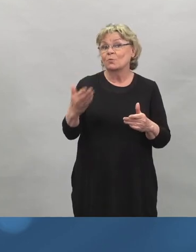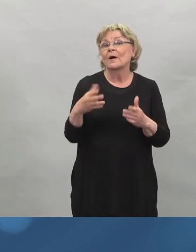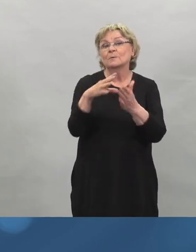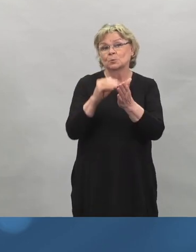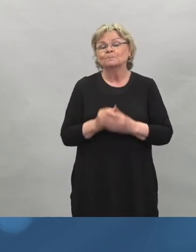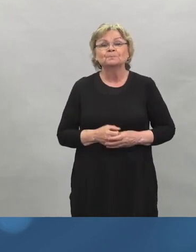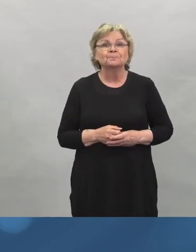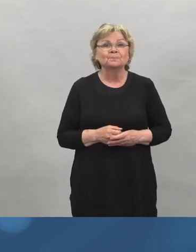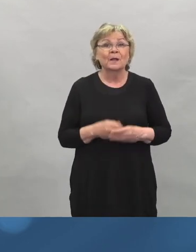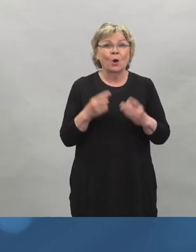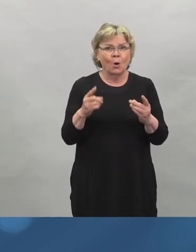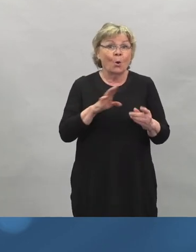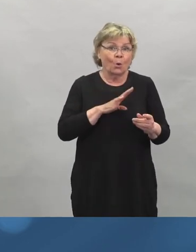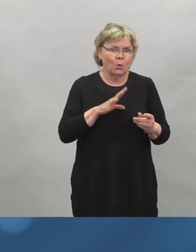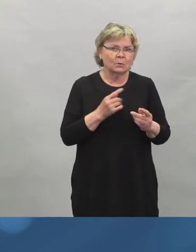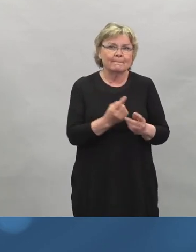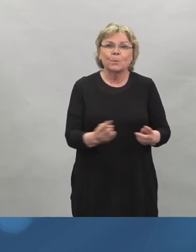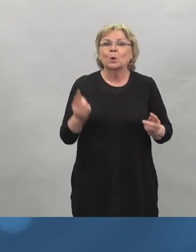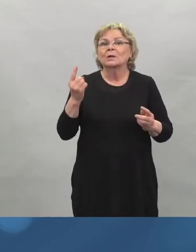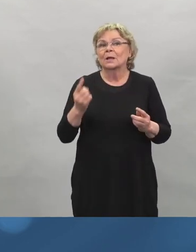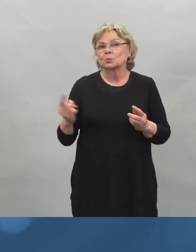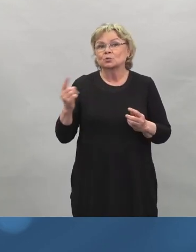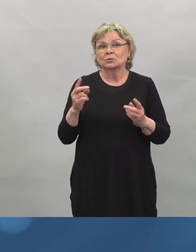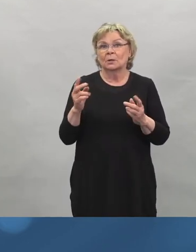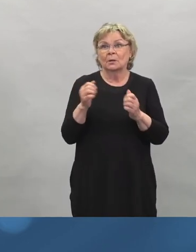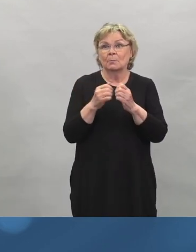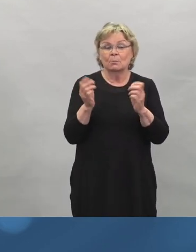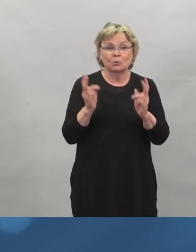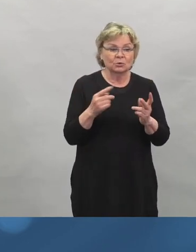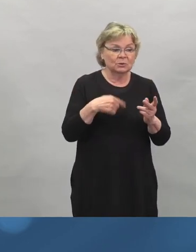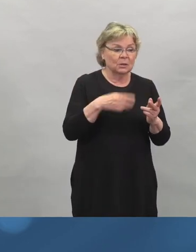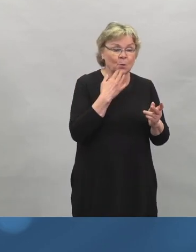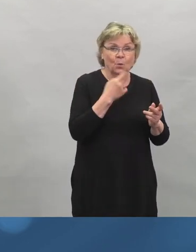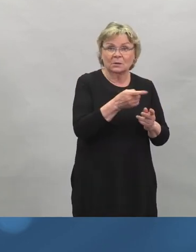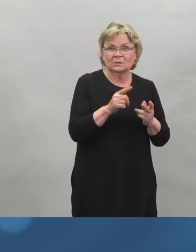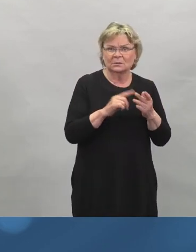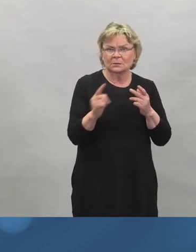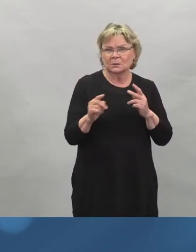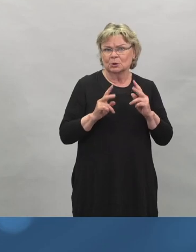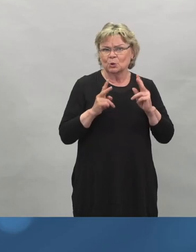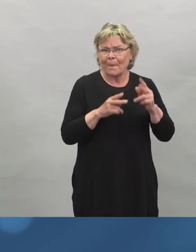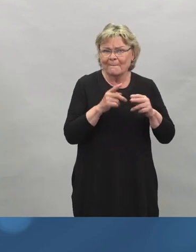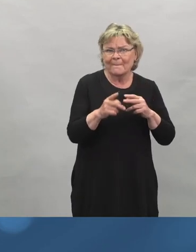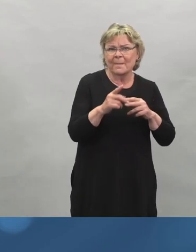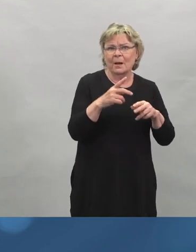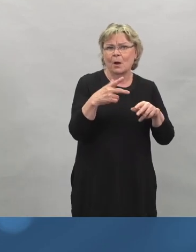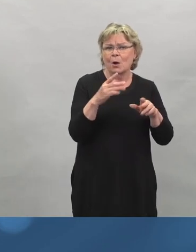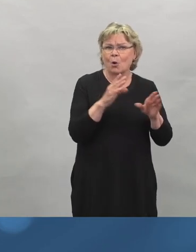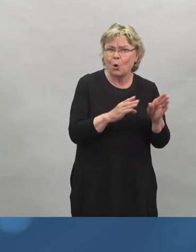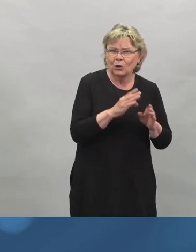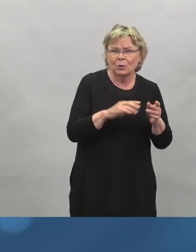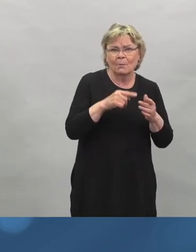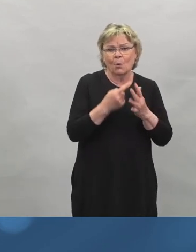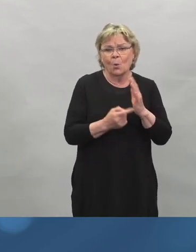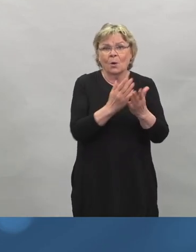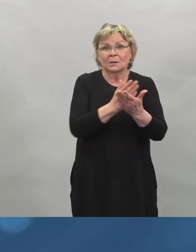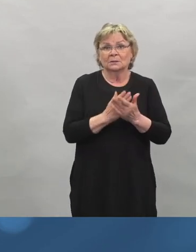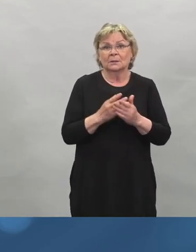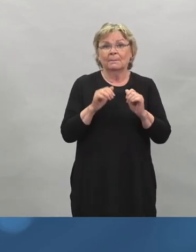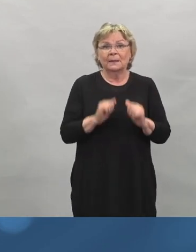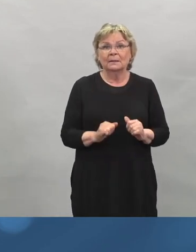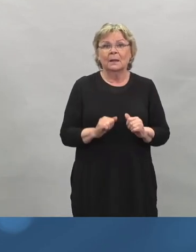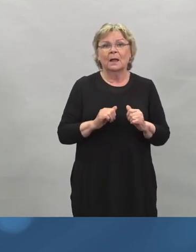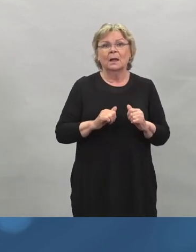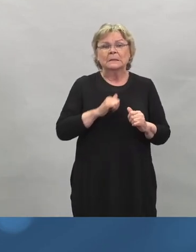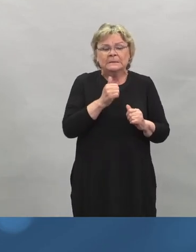varmasti poikkeuksia. Sitten on tietysti tämmöisiä, jotka on syöpähoitojen tai muiden tällaisten hoitojen takia, niin täytyy katsoa